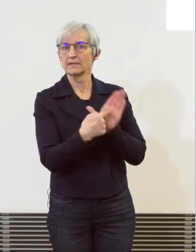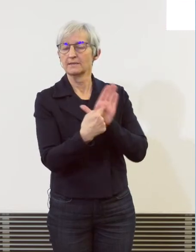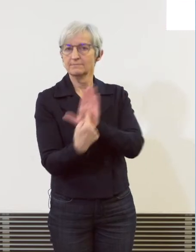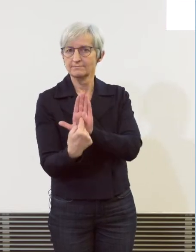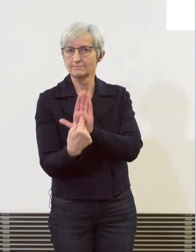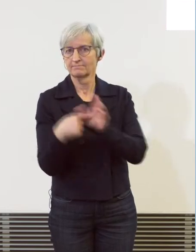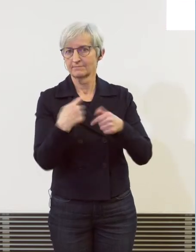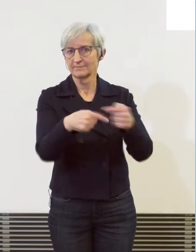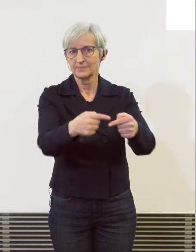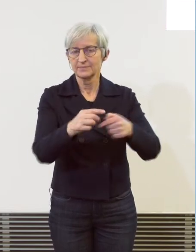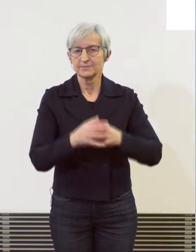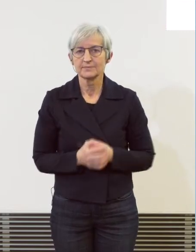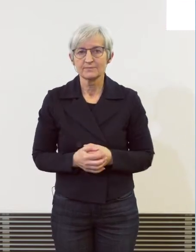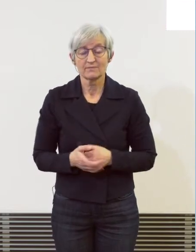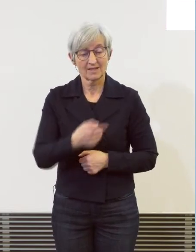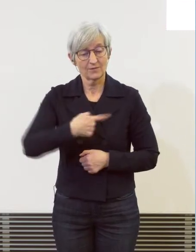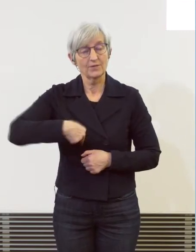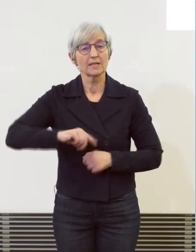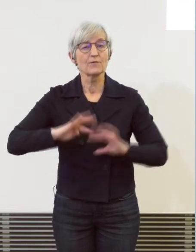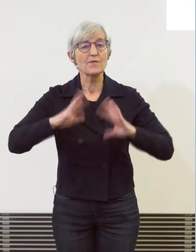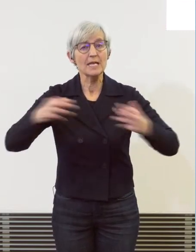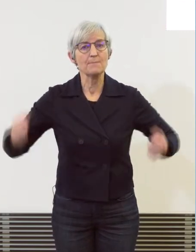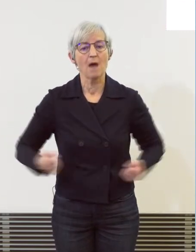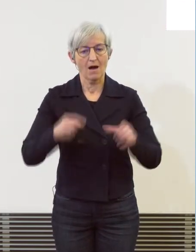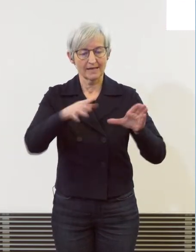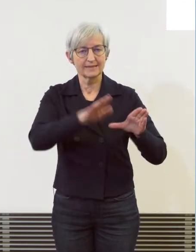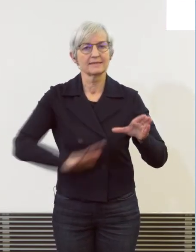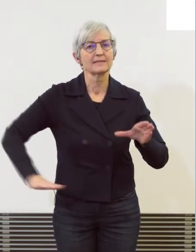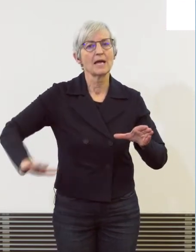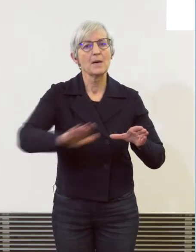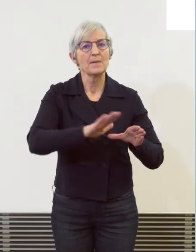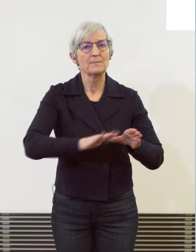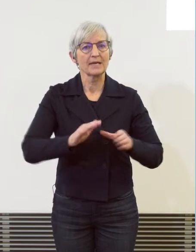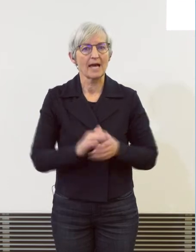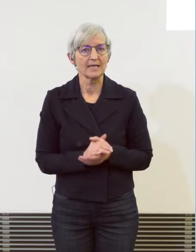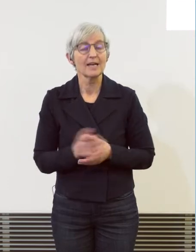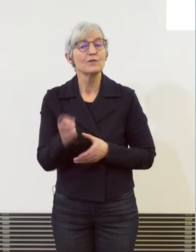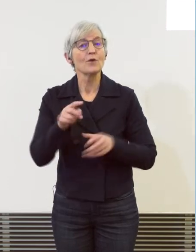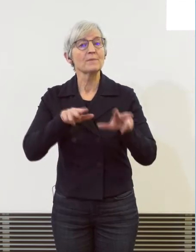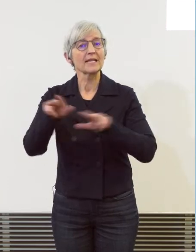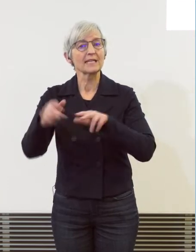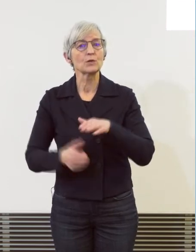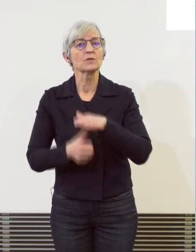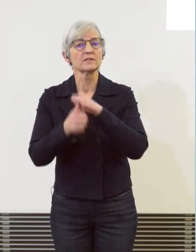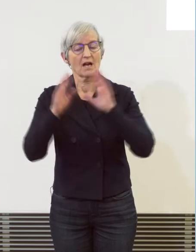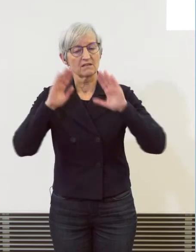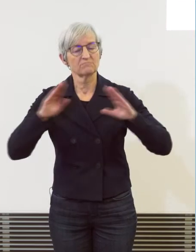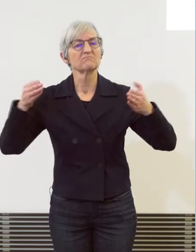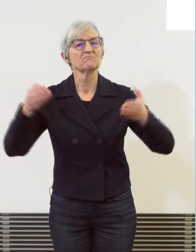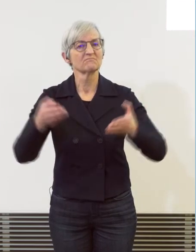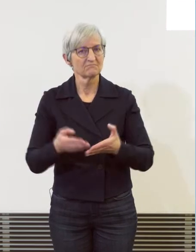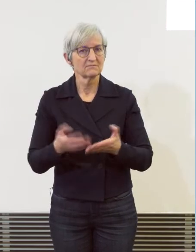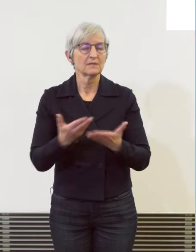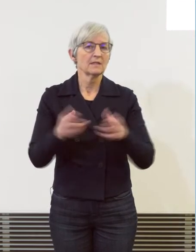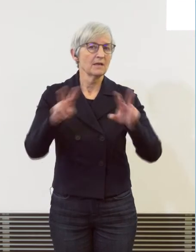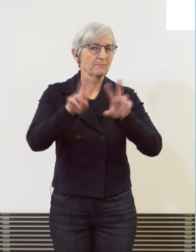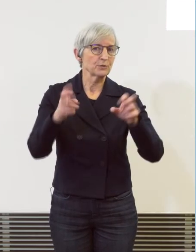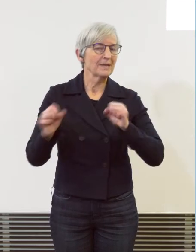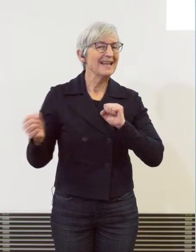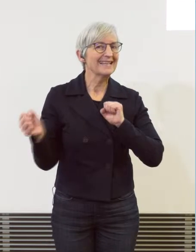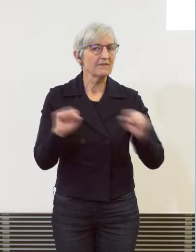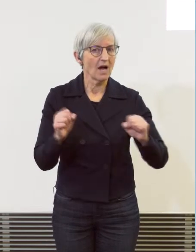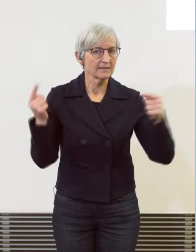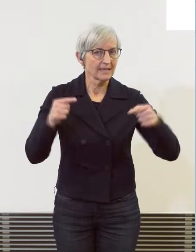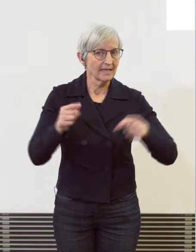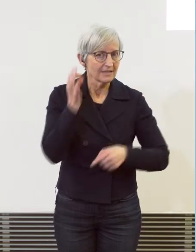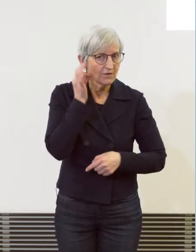Das ist ein Schwerpunkt vom Regierungsrat, Gewalt gegen Frauenschutz von Opfern.